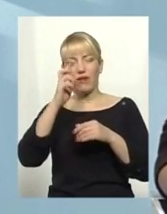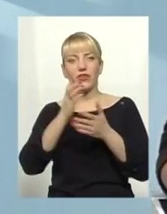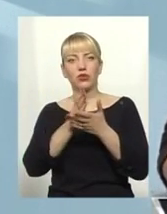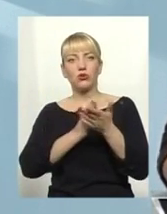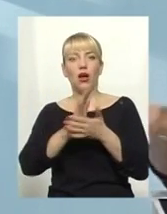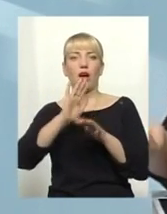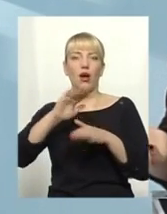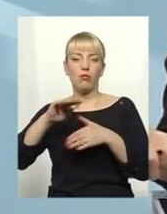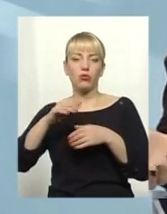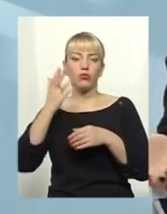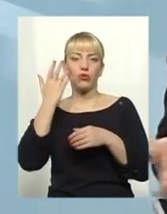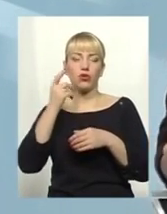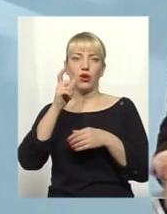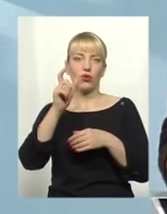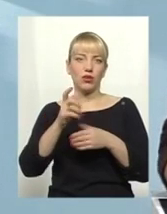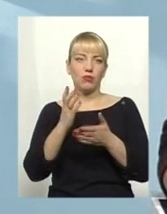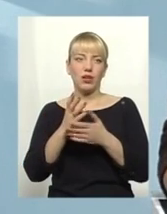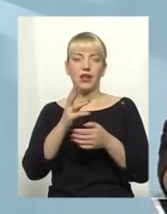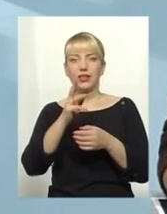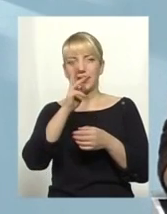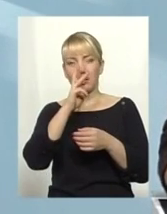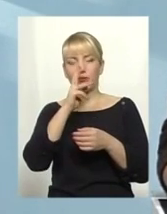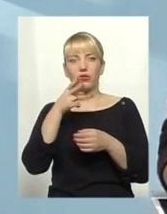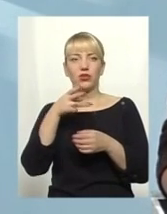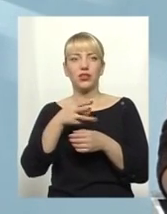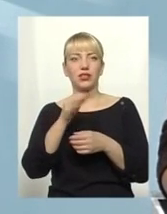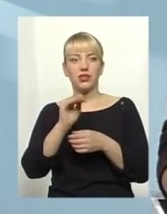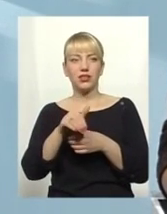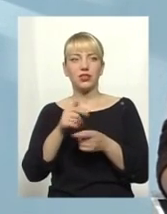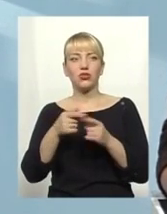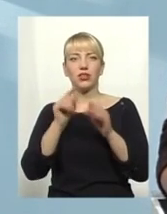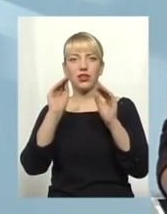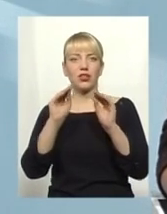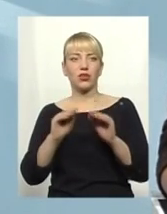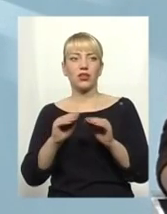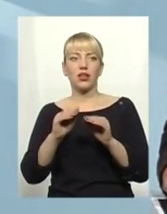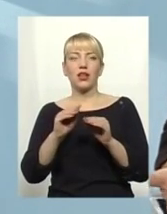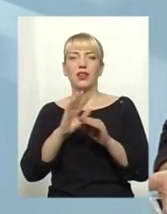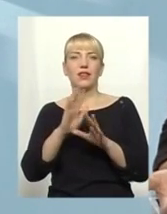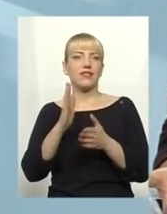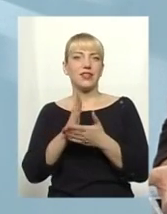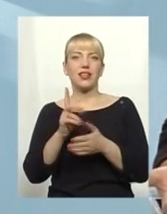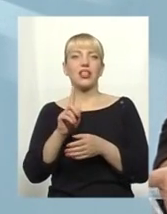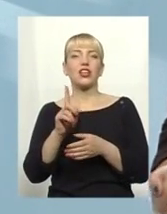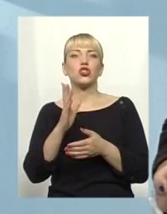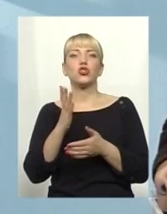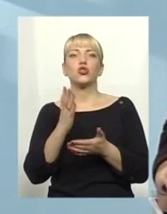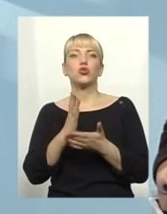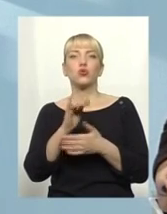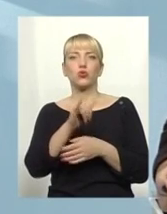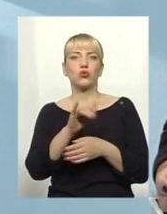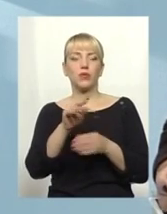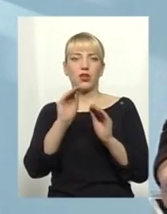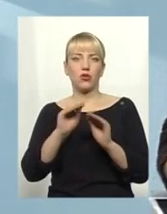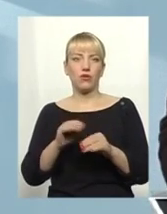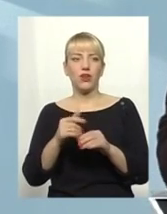середньому зарплату 3 тисячі по області, ну, її декларувати, мені здається, не настільки поки є що. Хоча, в принципі, думаю, там також було б